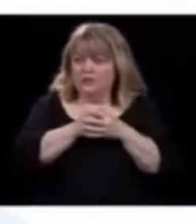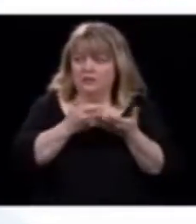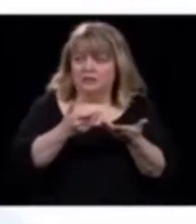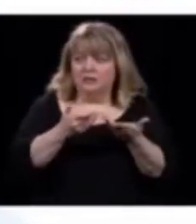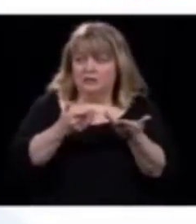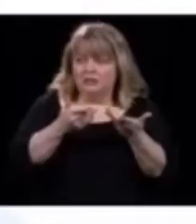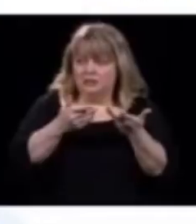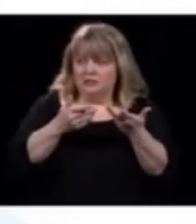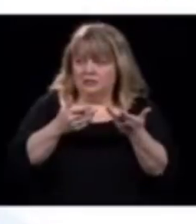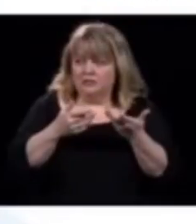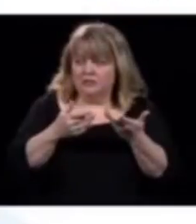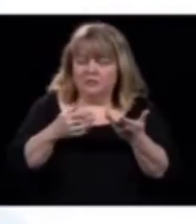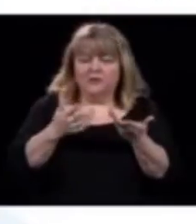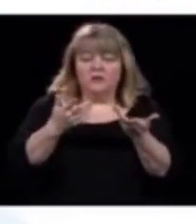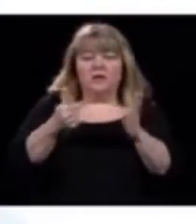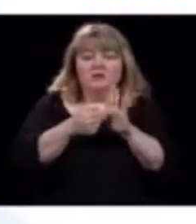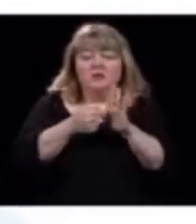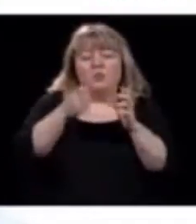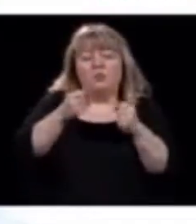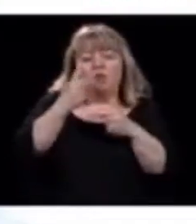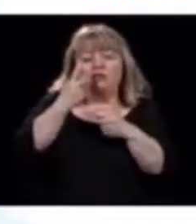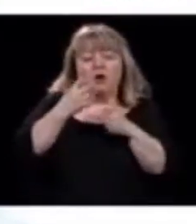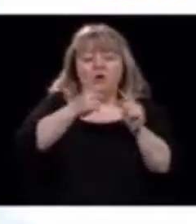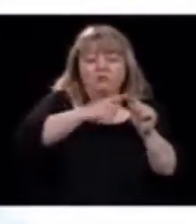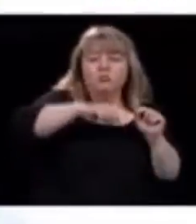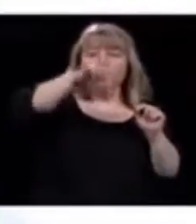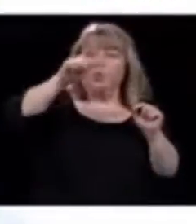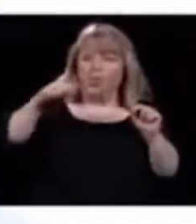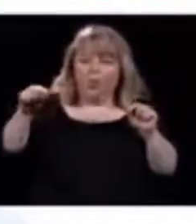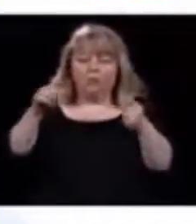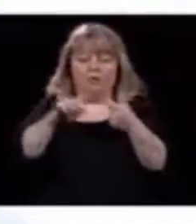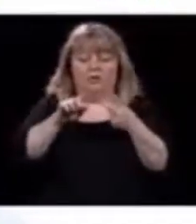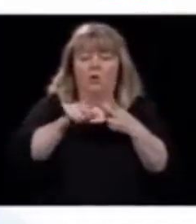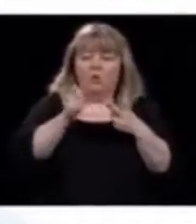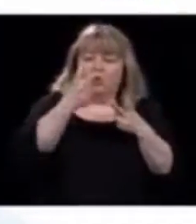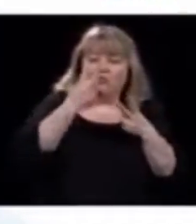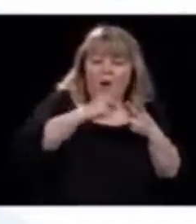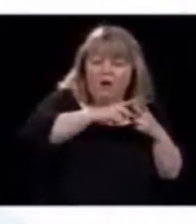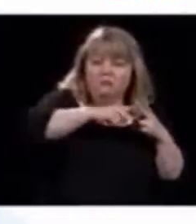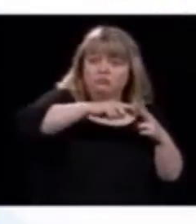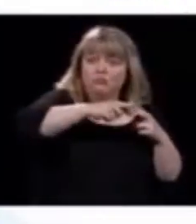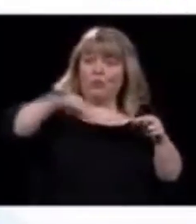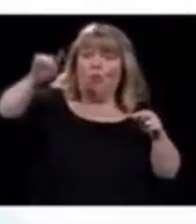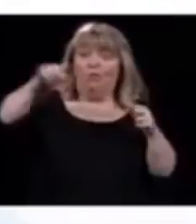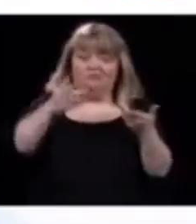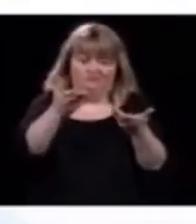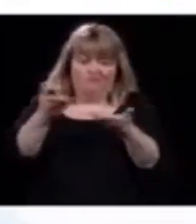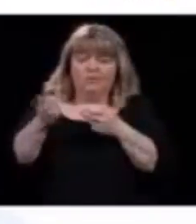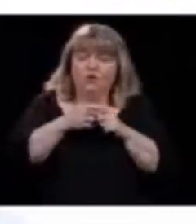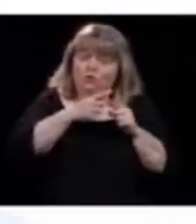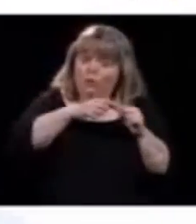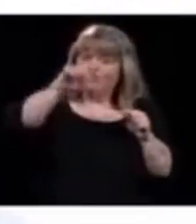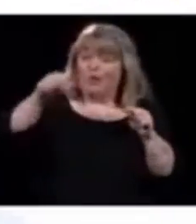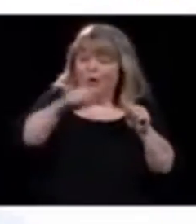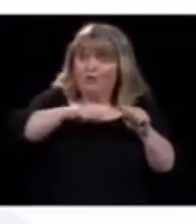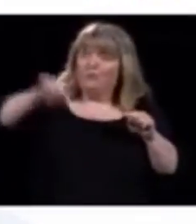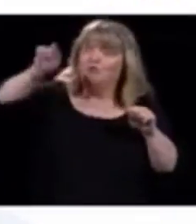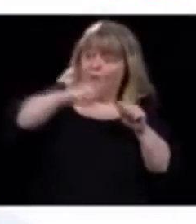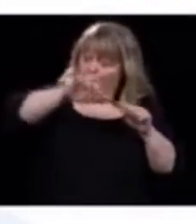Puis là, on peut avoir des courbes comme ça, on peut avoir des courbes comme ça, on peut avoir des courbes comme ça, puis on peut avoir des courbes comme ça.